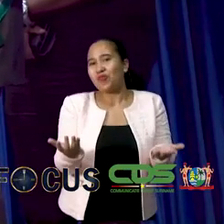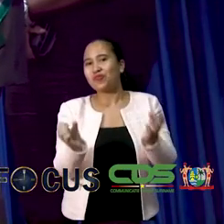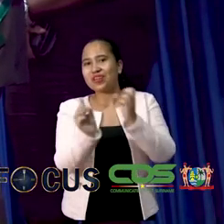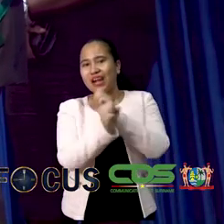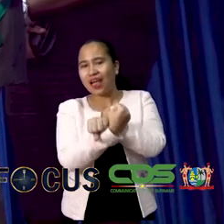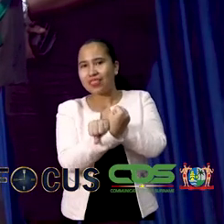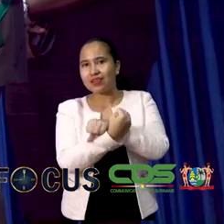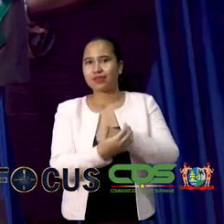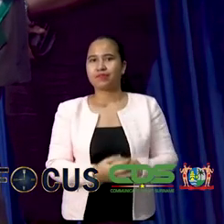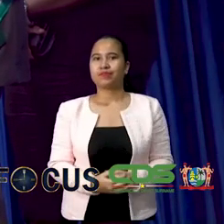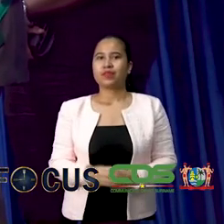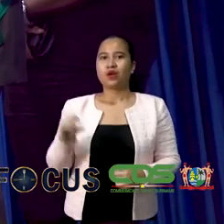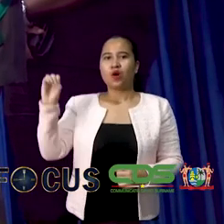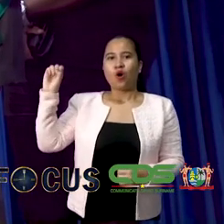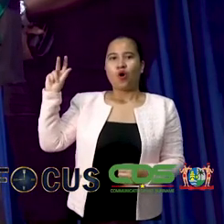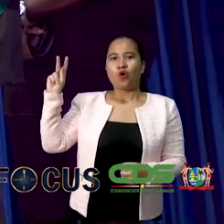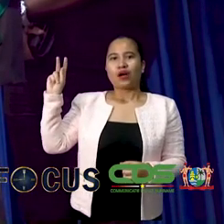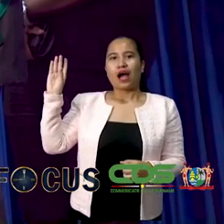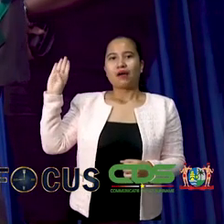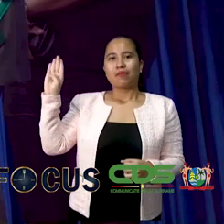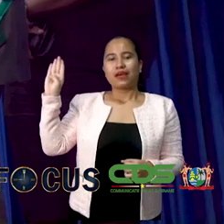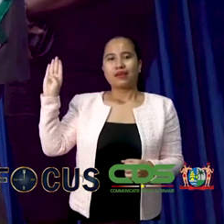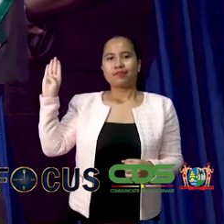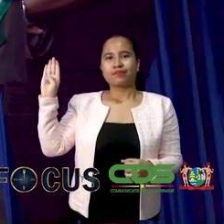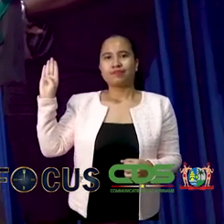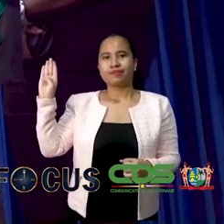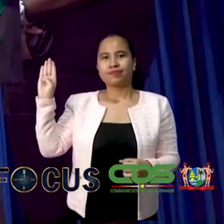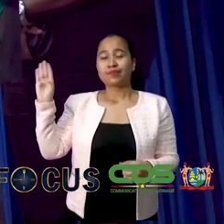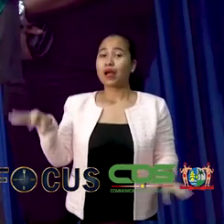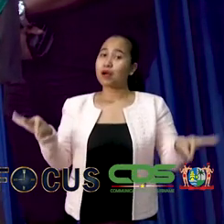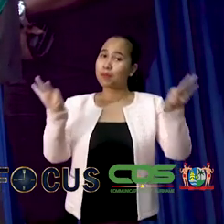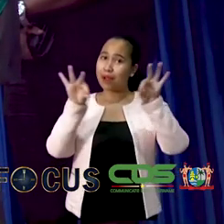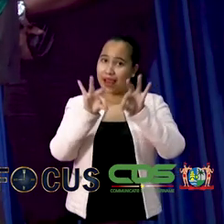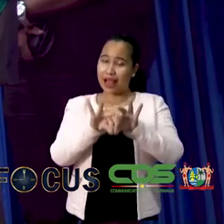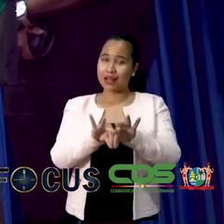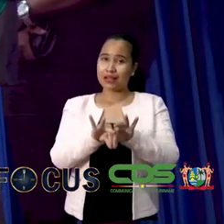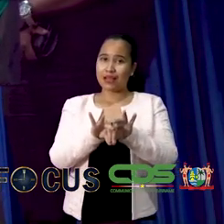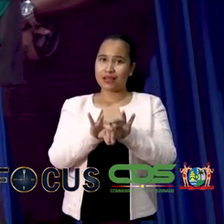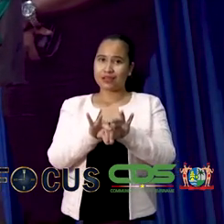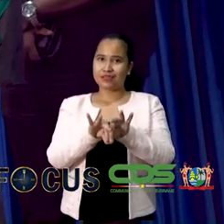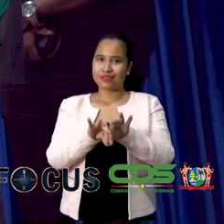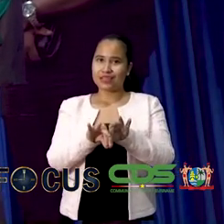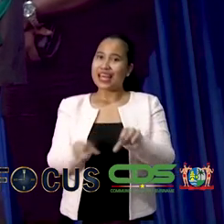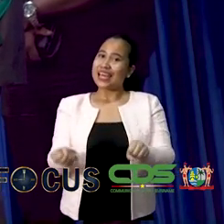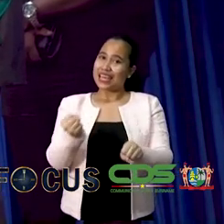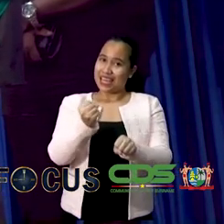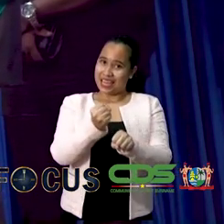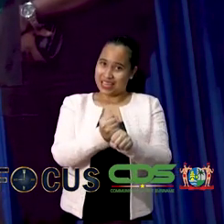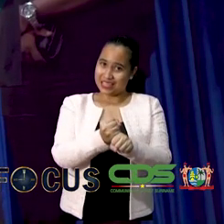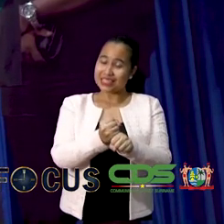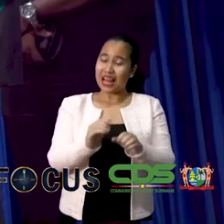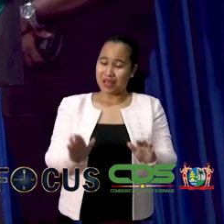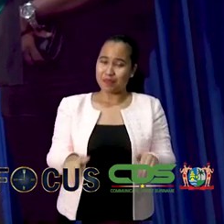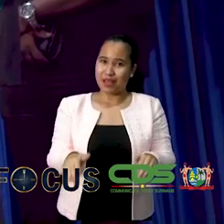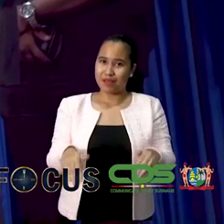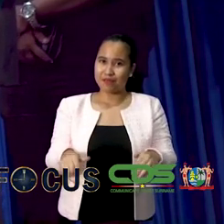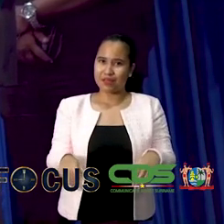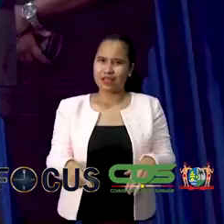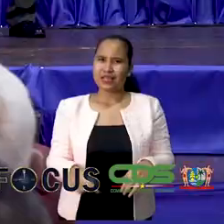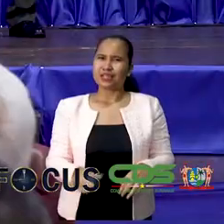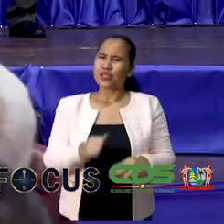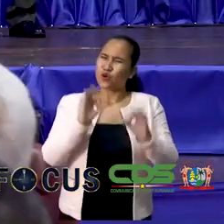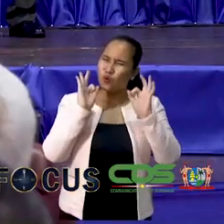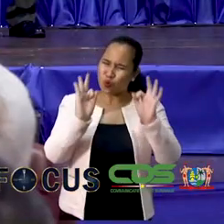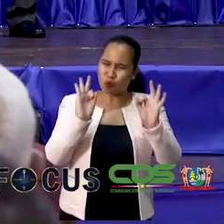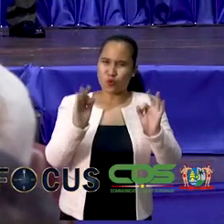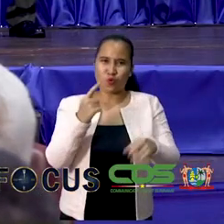Het Onafhankelijk Kiesbureau zal hoe dan ook een belangrijke instelling blijven, die grondig toezicht zal